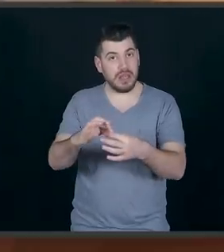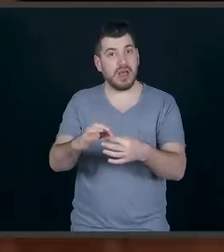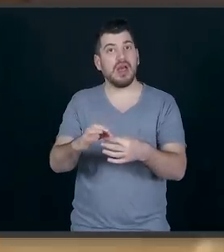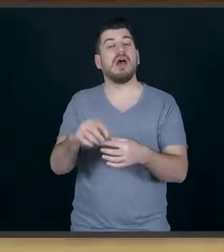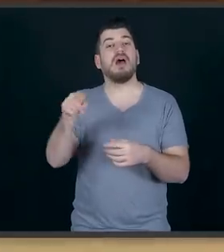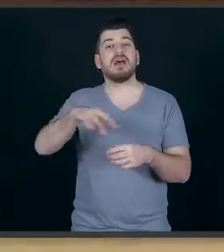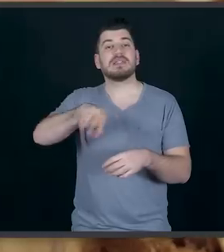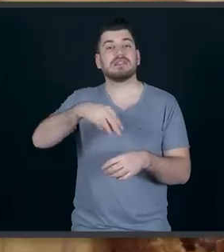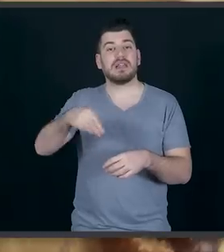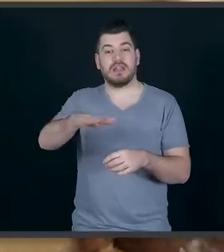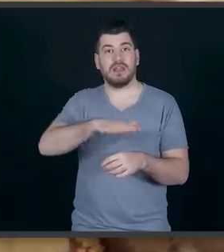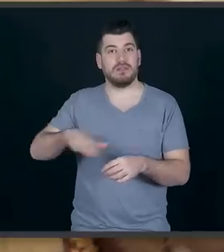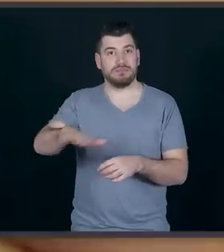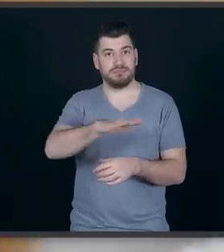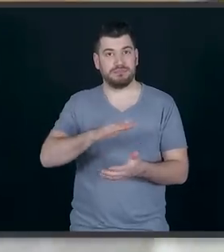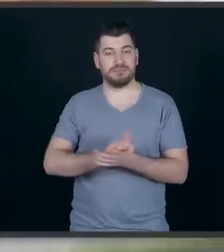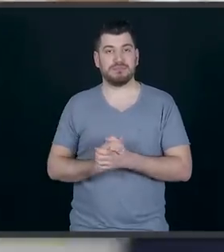βάζουμε τη σαντηγή από πάνω.